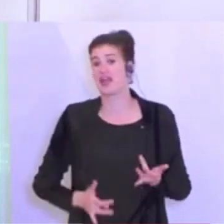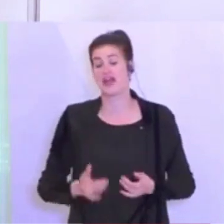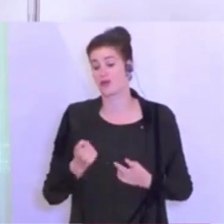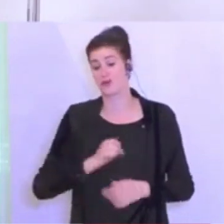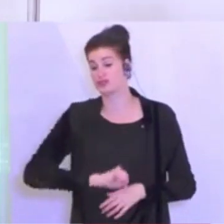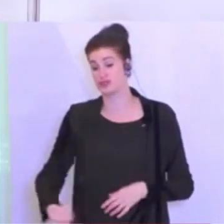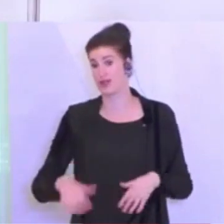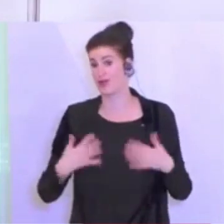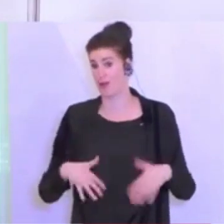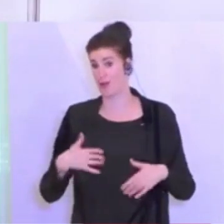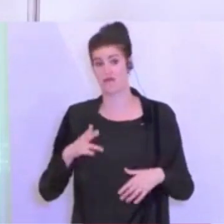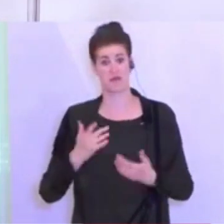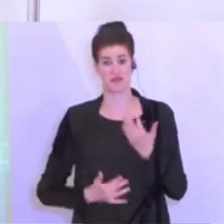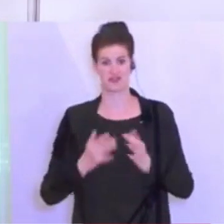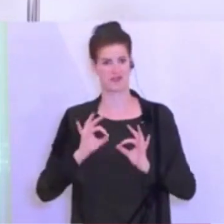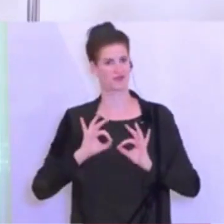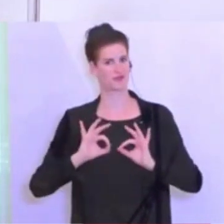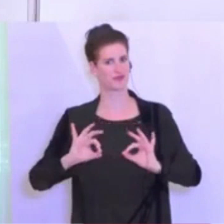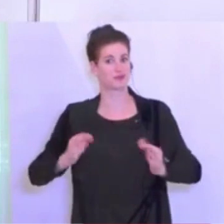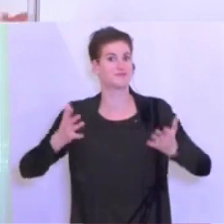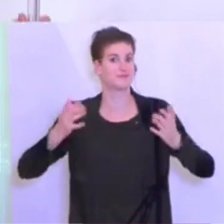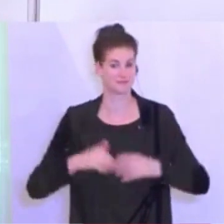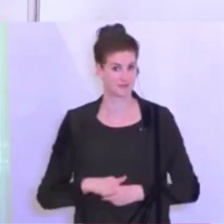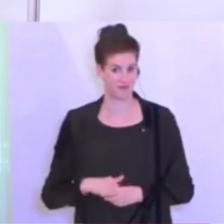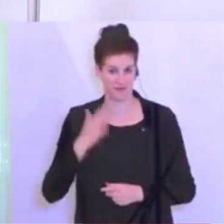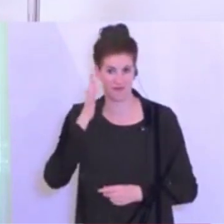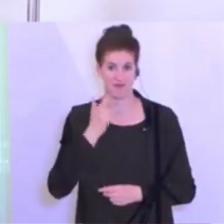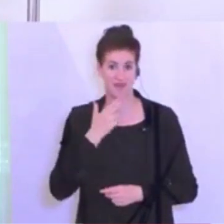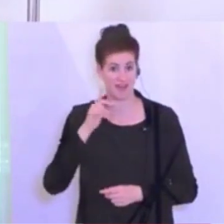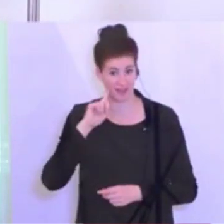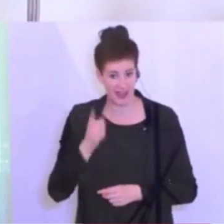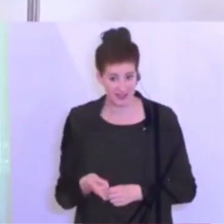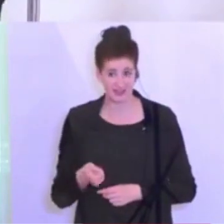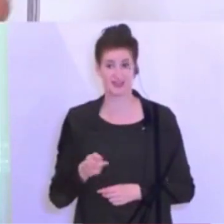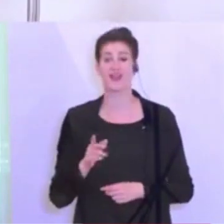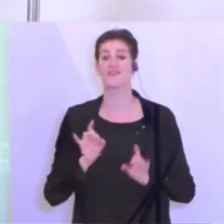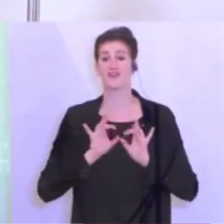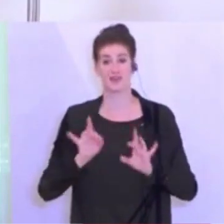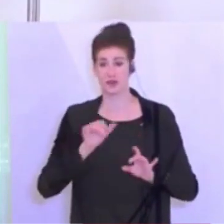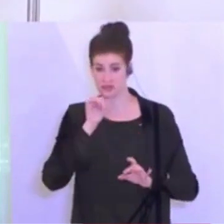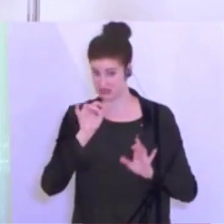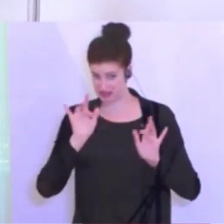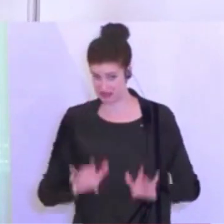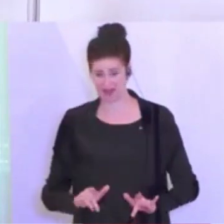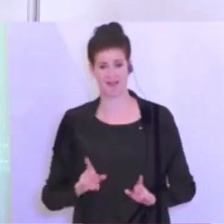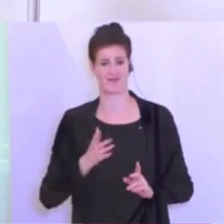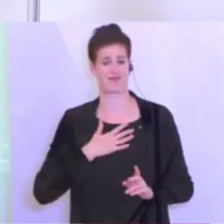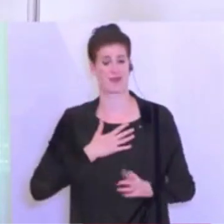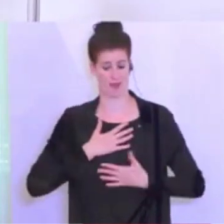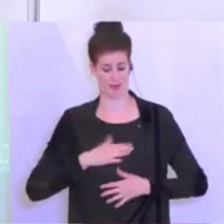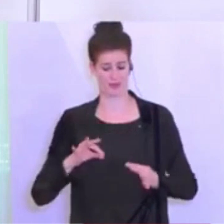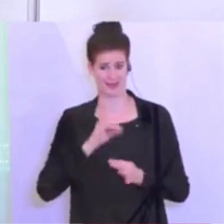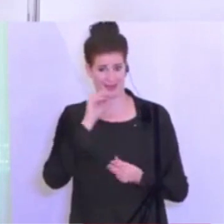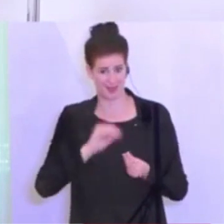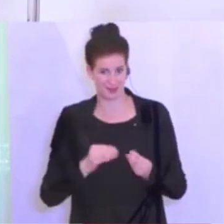glauben, weil die Zahlen so gut sind. Ja, wir können sagen, wenn kein Virus da ist, ist der Körperkontakt auch wurscht. Aber Vorsicht, der Gesundheitsminister hat gesagt, wir denken